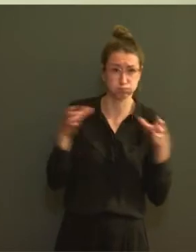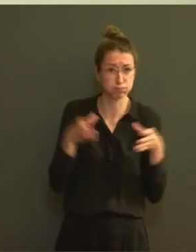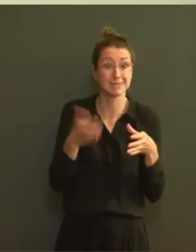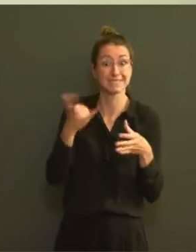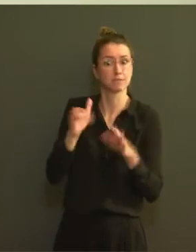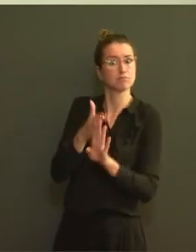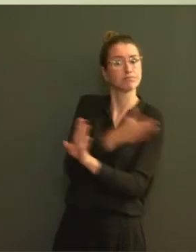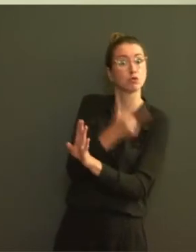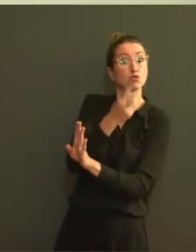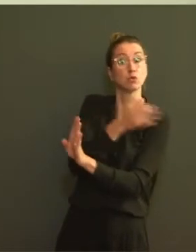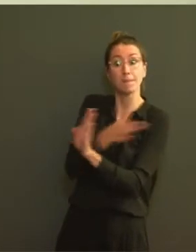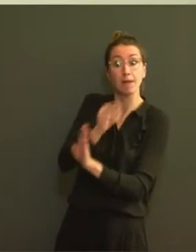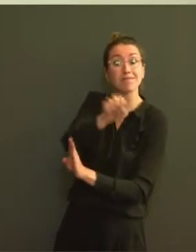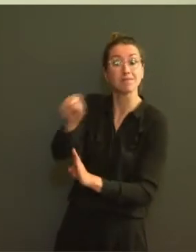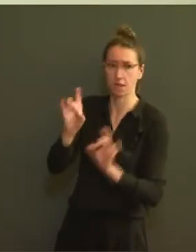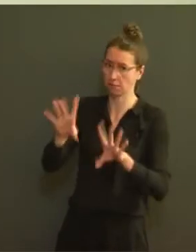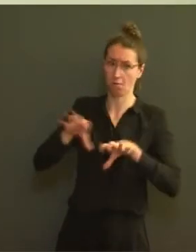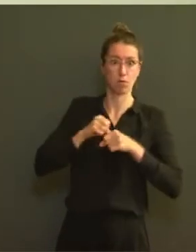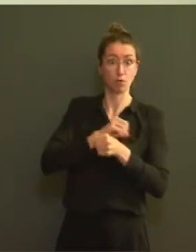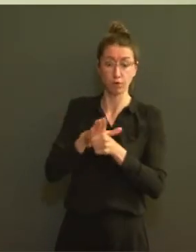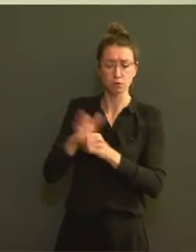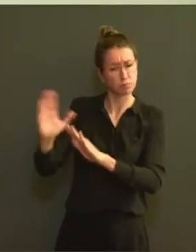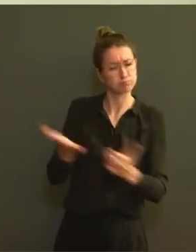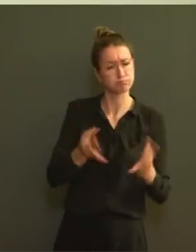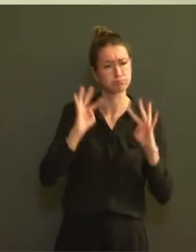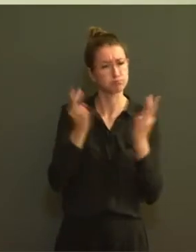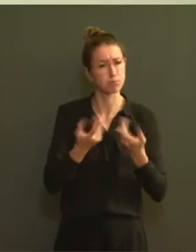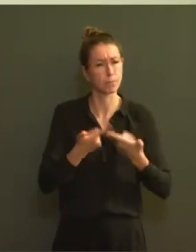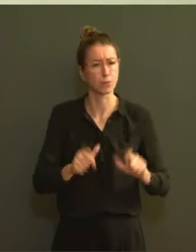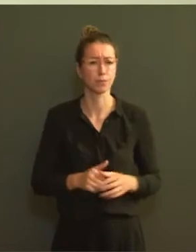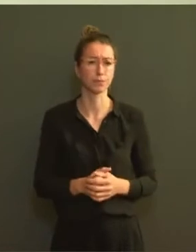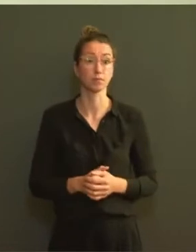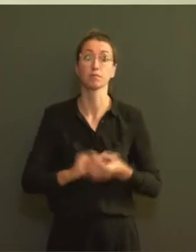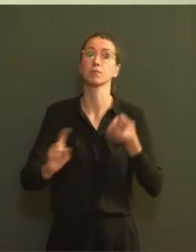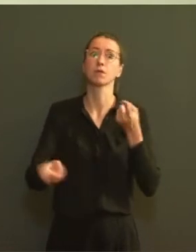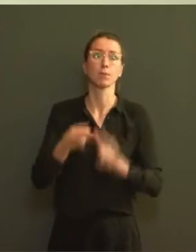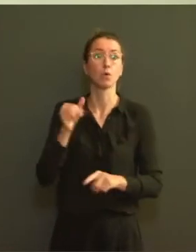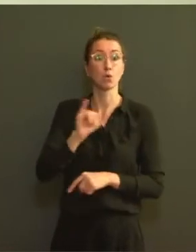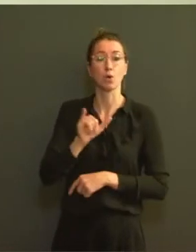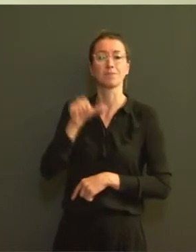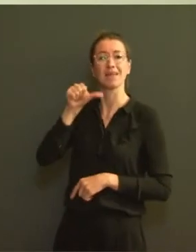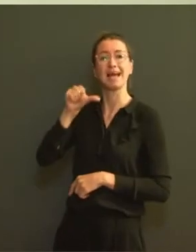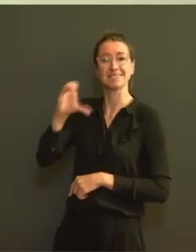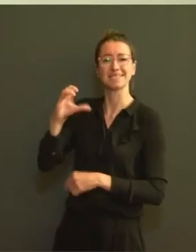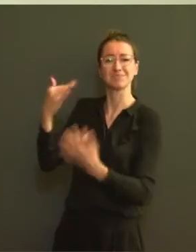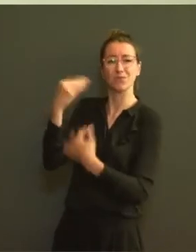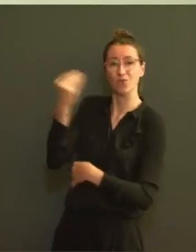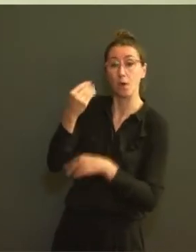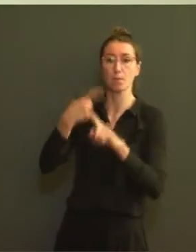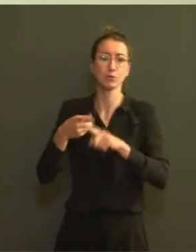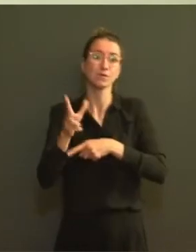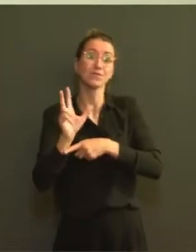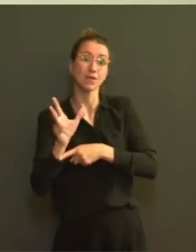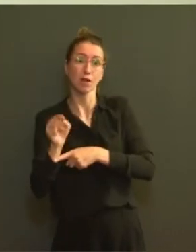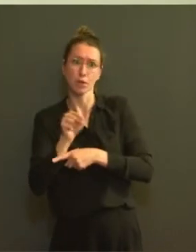important de régler la climatisation et les ventilateurs, de telle sorte qu'aucun flux d'air important ne